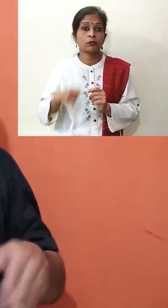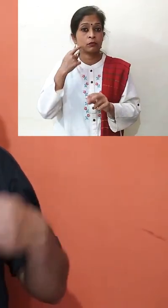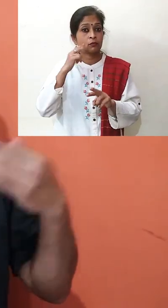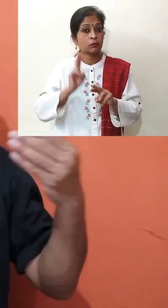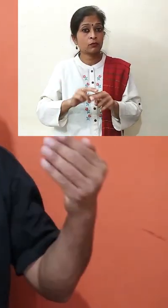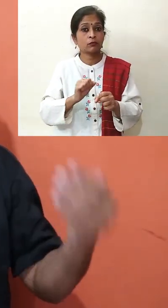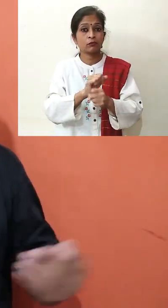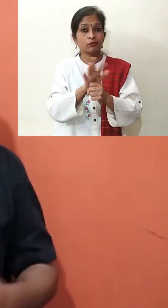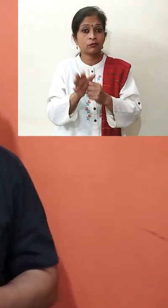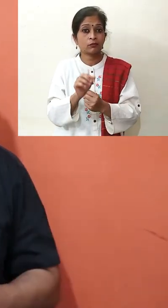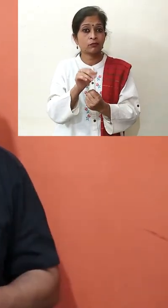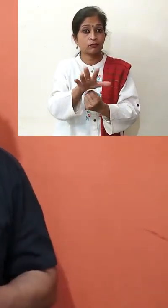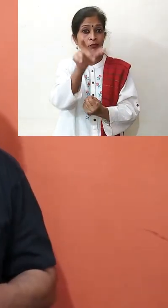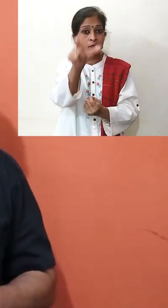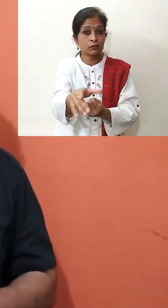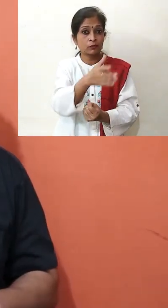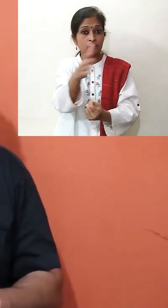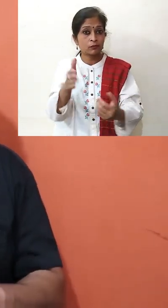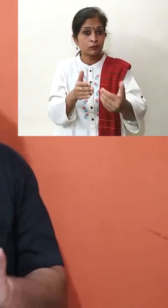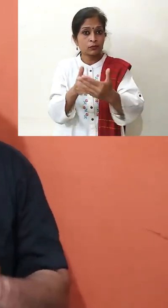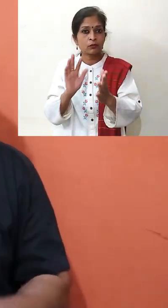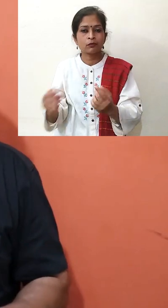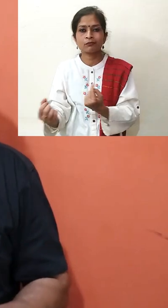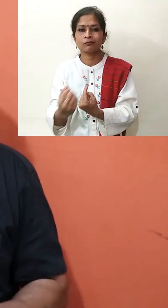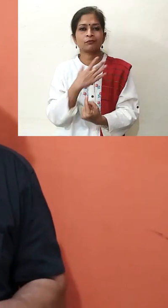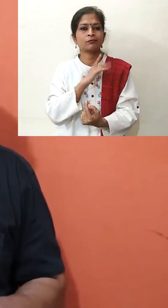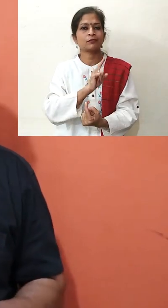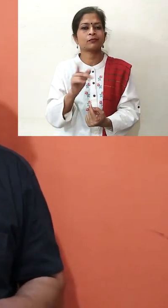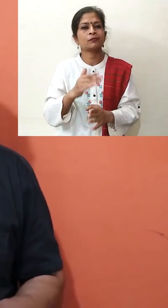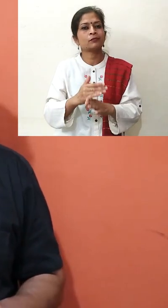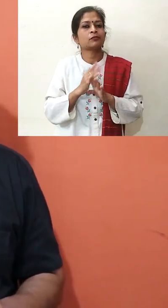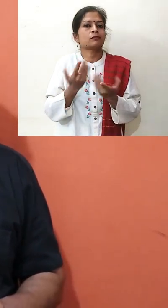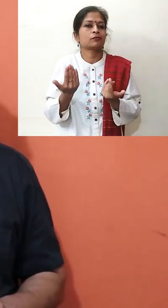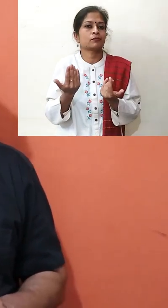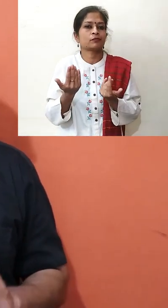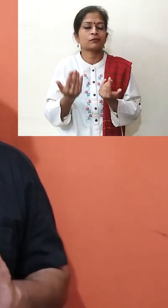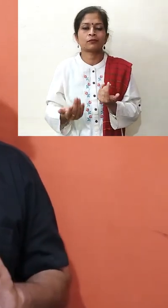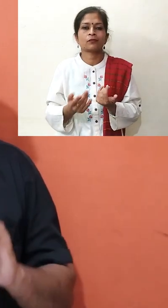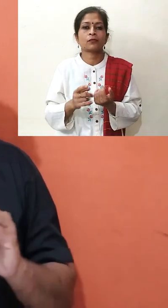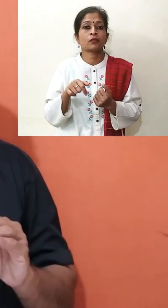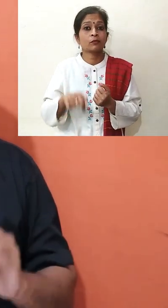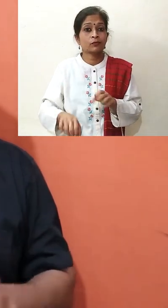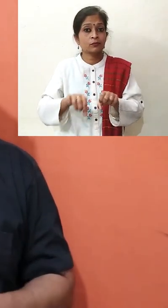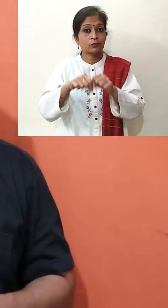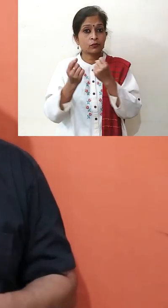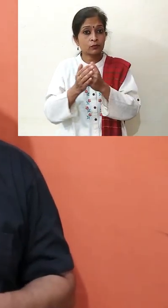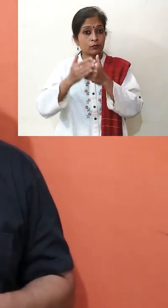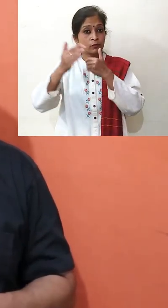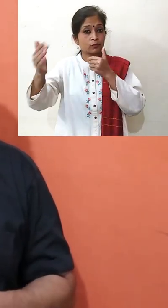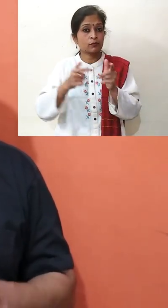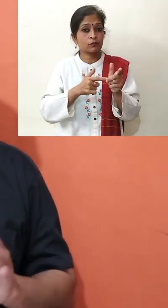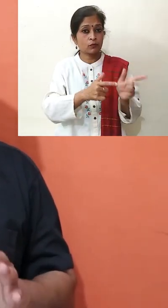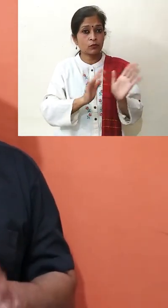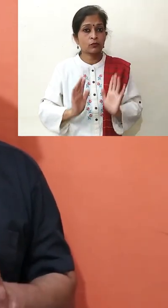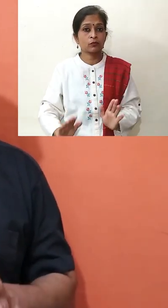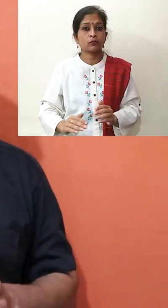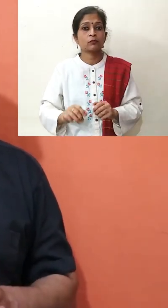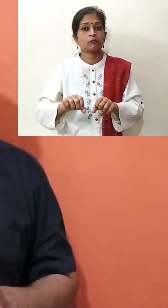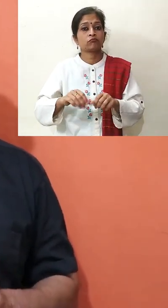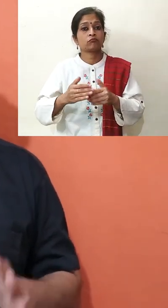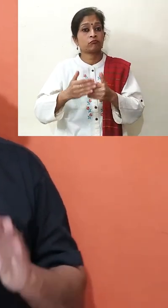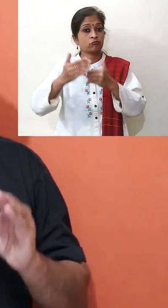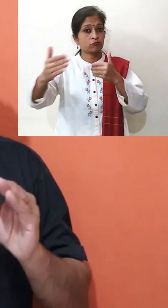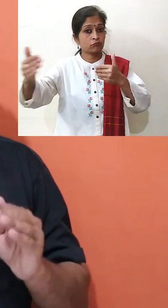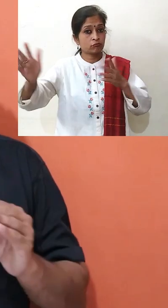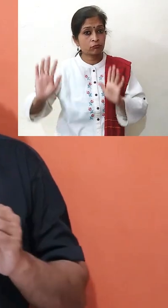यदि आप किसी संक्रमित वैक्ति के संपर्क में आ जाएंगे तो आपको ये करोना वायरस नहीं हो सकता। इसलिए सोशल डिस्टेंसिंग का पालन करें, समाजिक दूरी